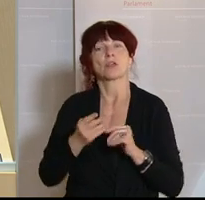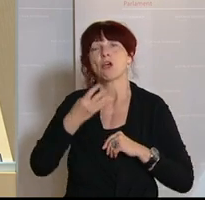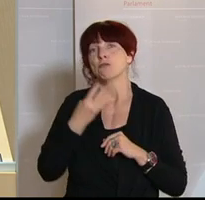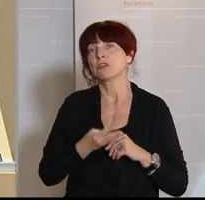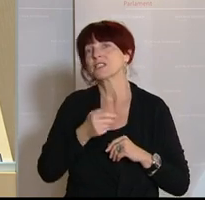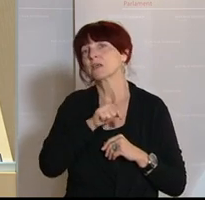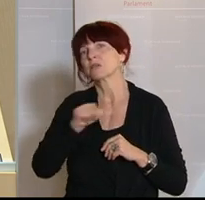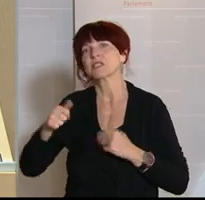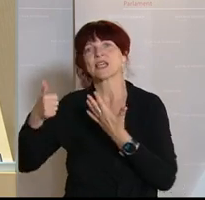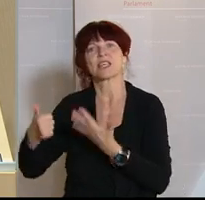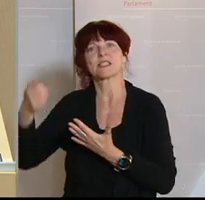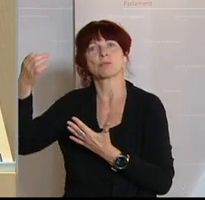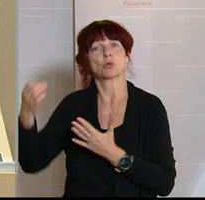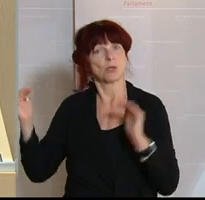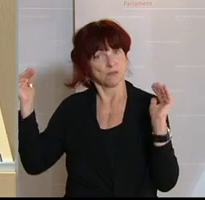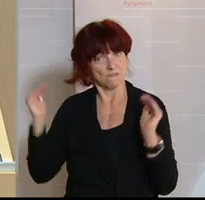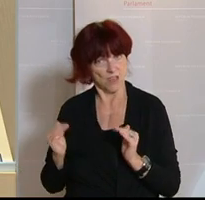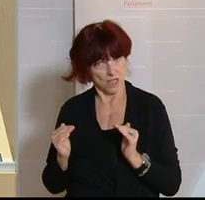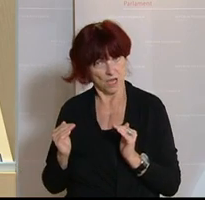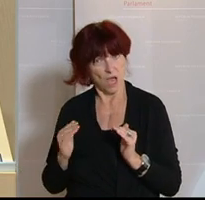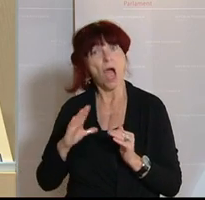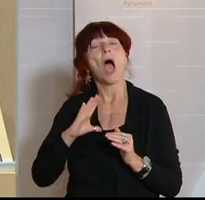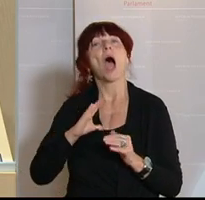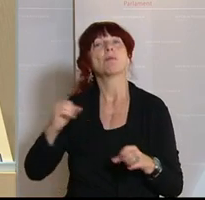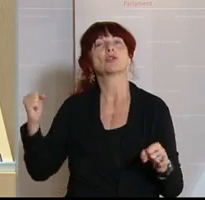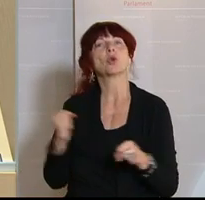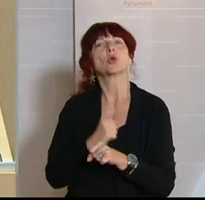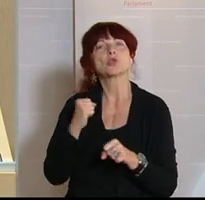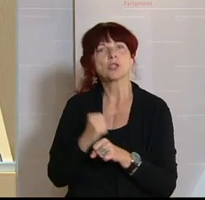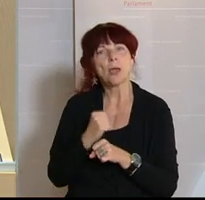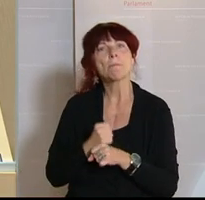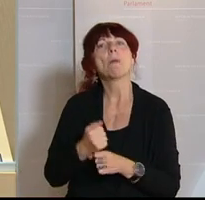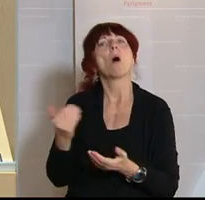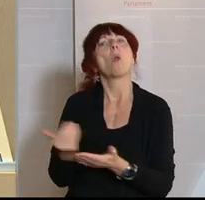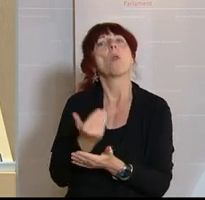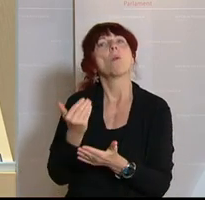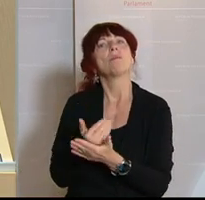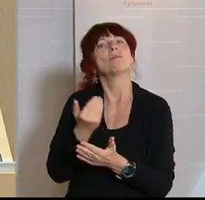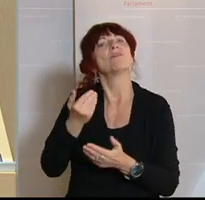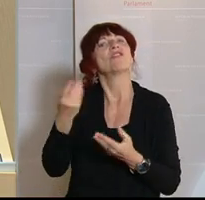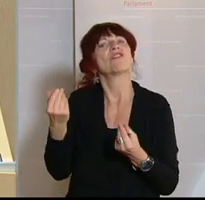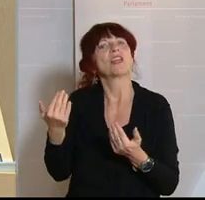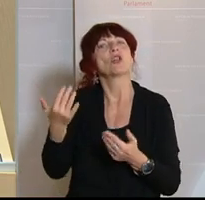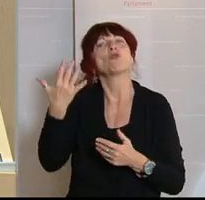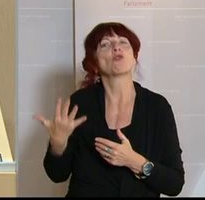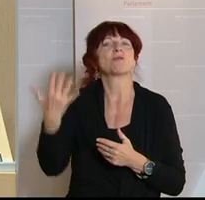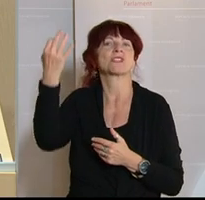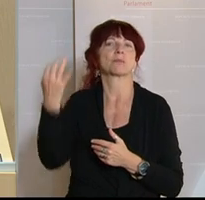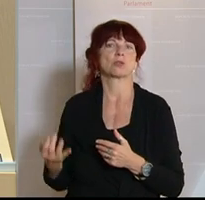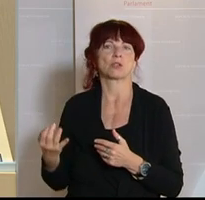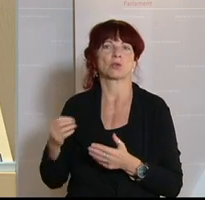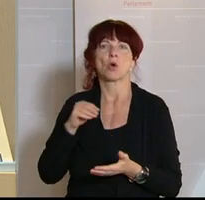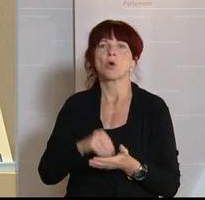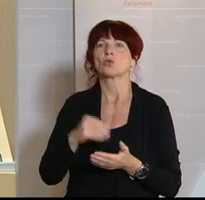60 Prozent verringern, bekommt aber 50 Prozent Lohnausgleich. Das heißt, man verdient trotzdem noch zwischen